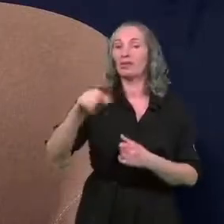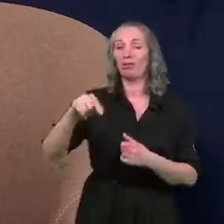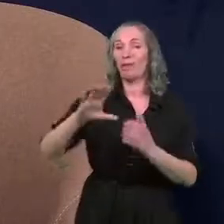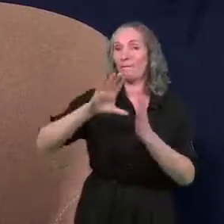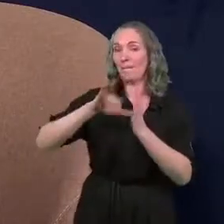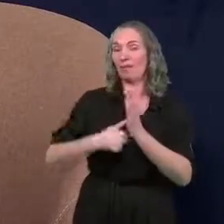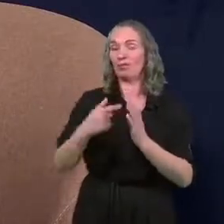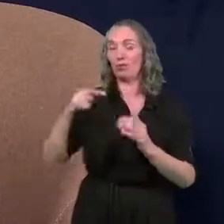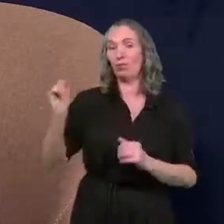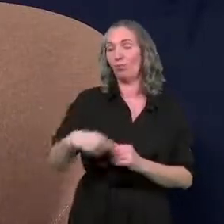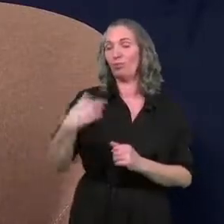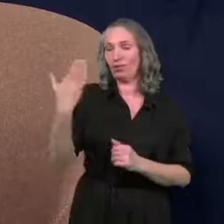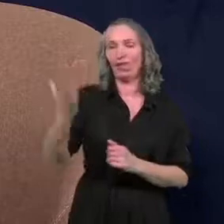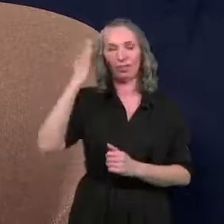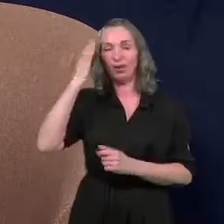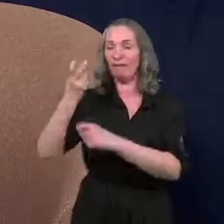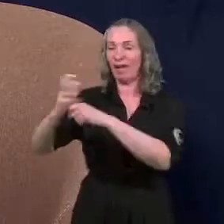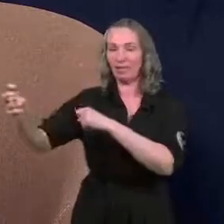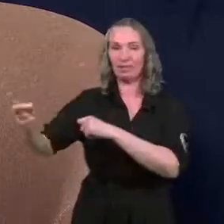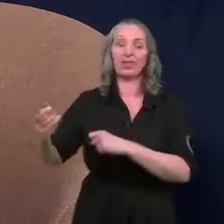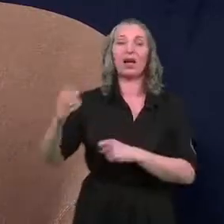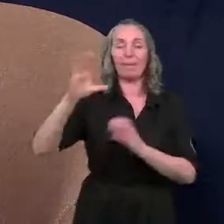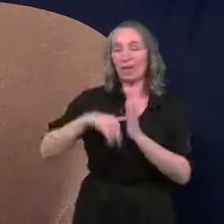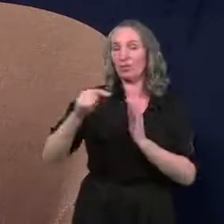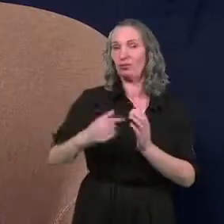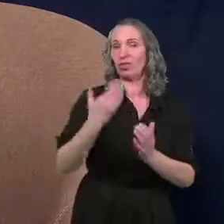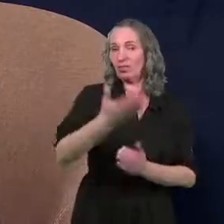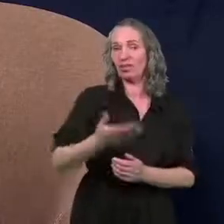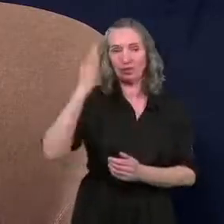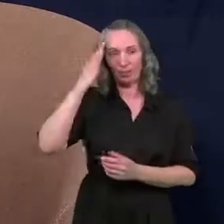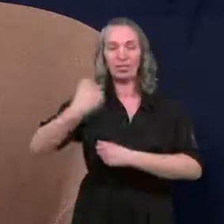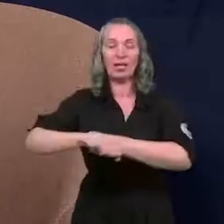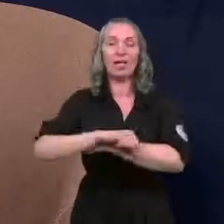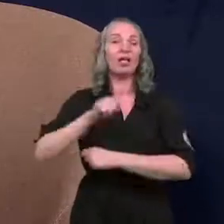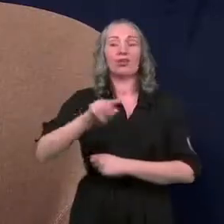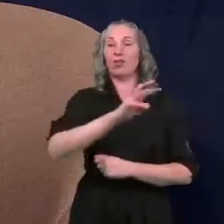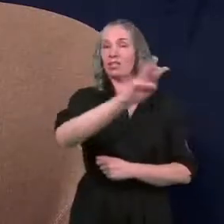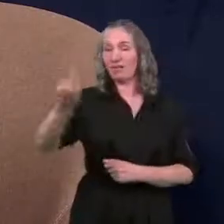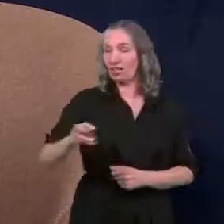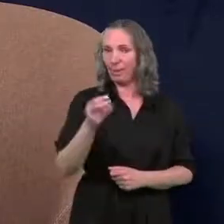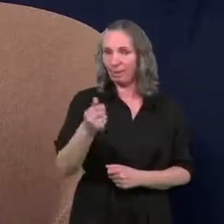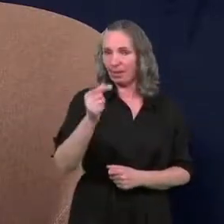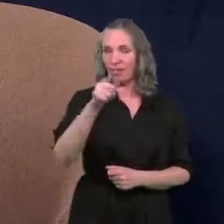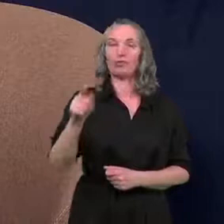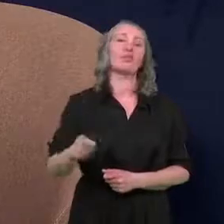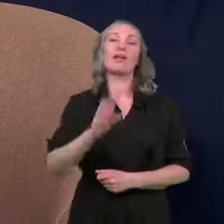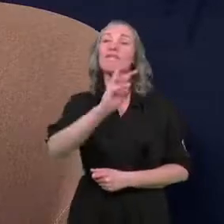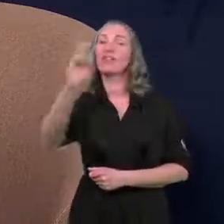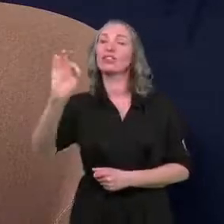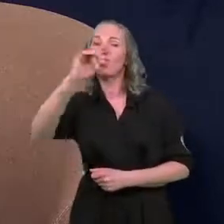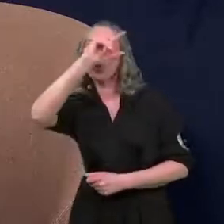zagwarantować te mieszkania. To są proszę państwa wasze pieniądze, wasze podatki. O tym mówił przed chwilą